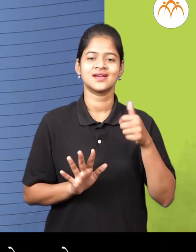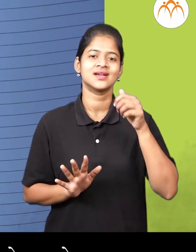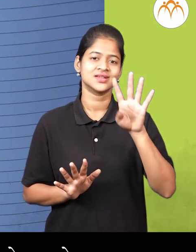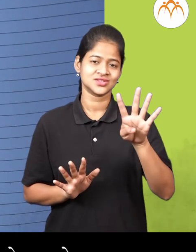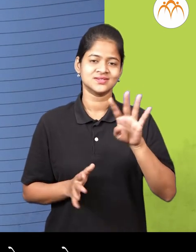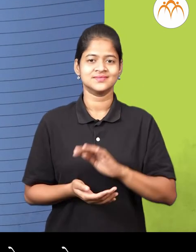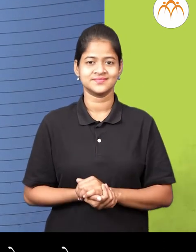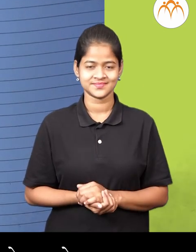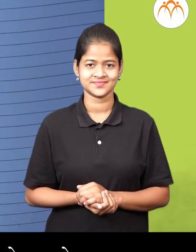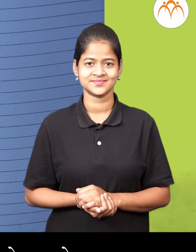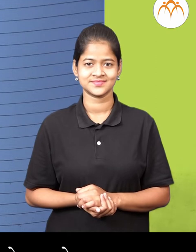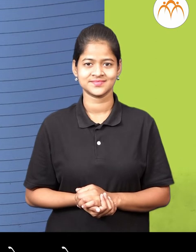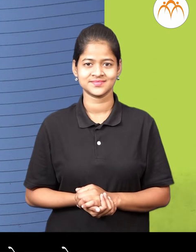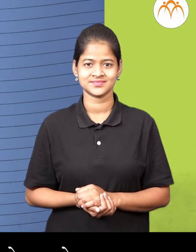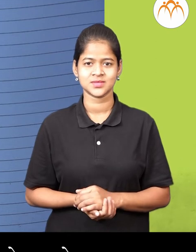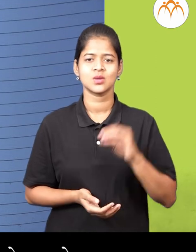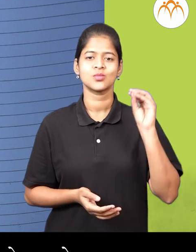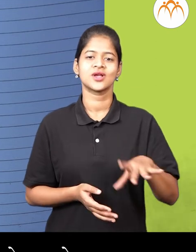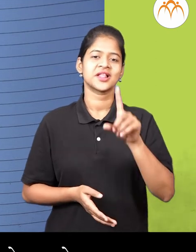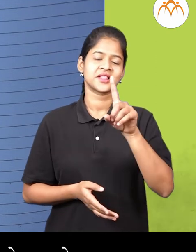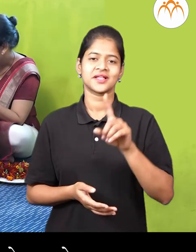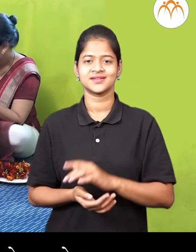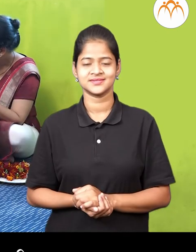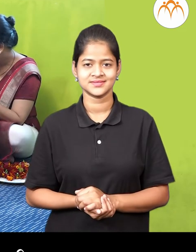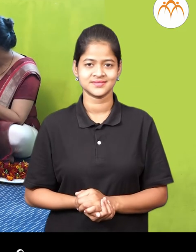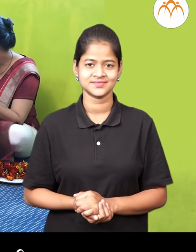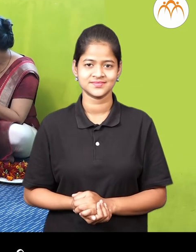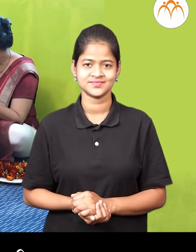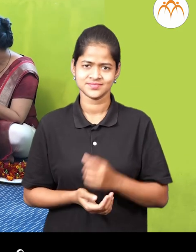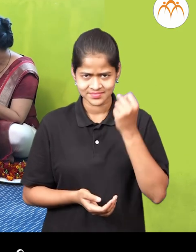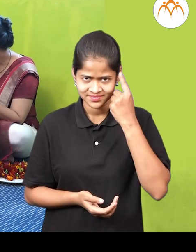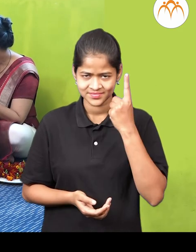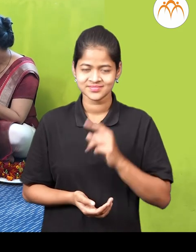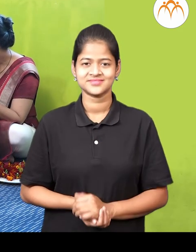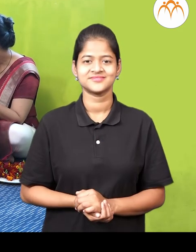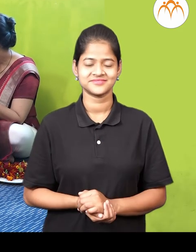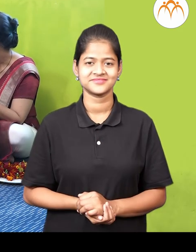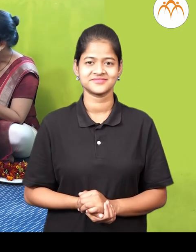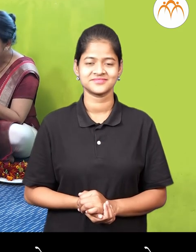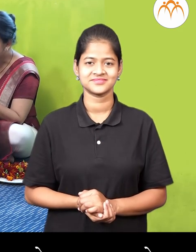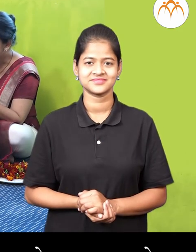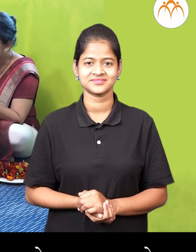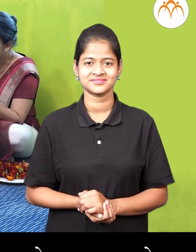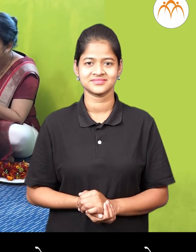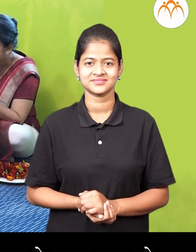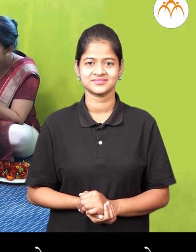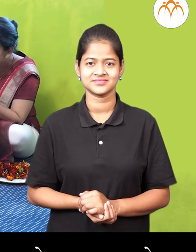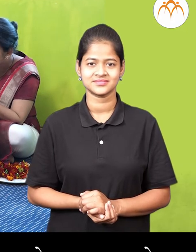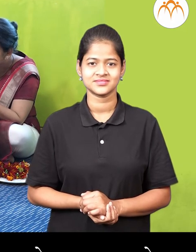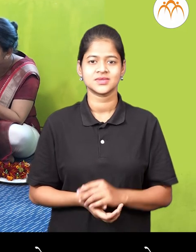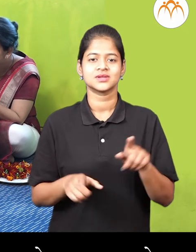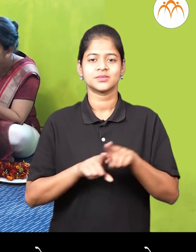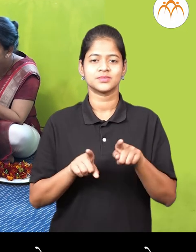दशक आणि सूटे मंजे एकक तुम्हाला नीट समझ ले न? हौ, हौ आता तसस